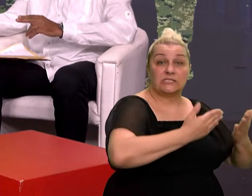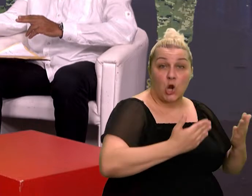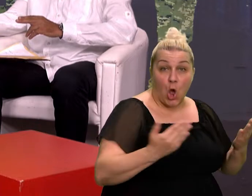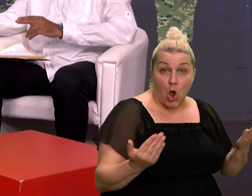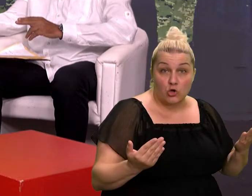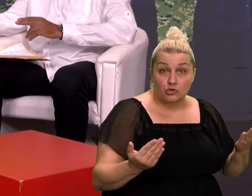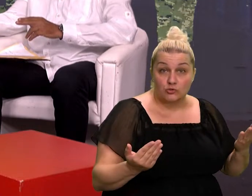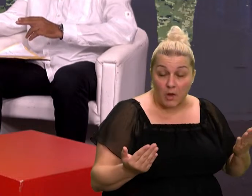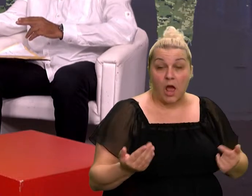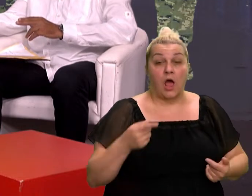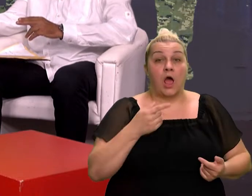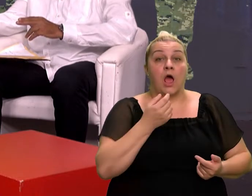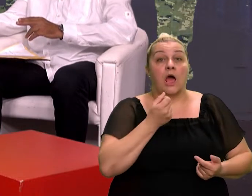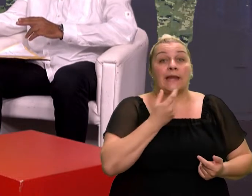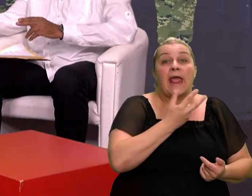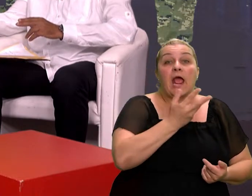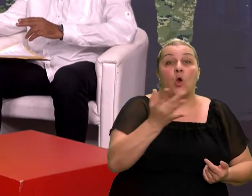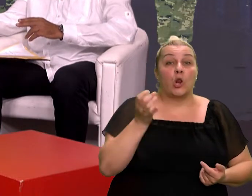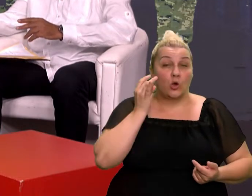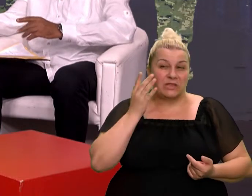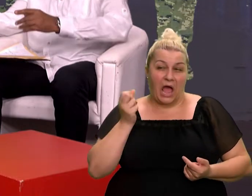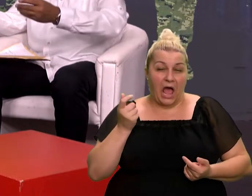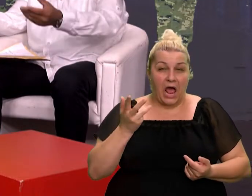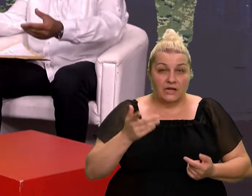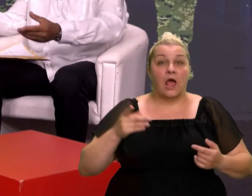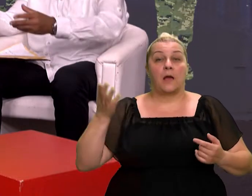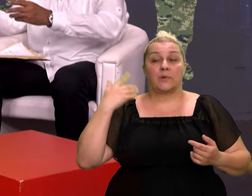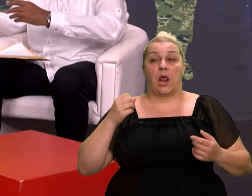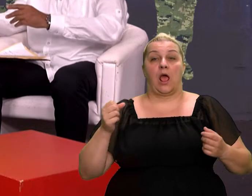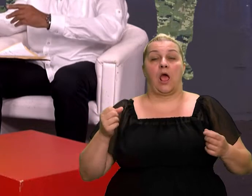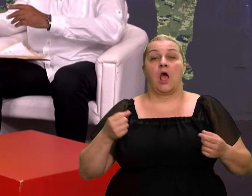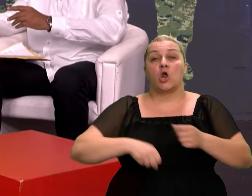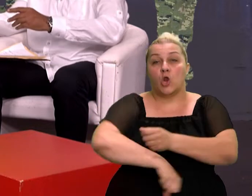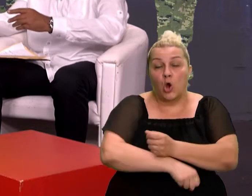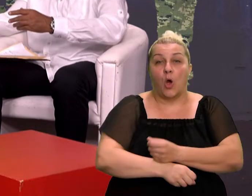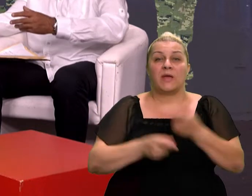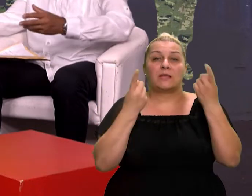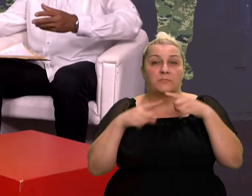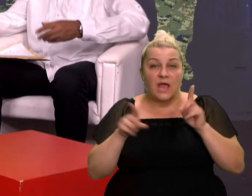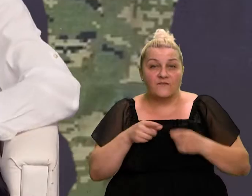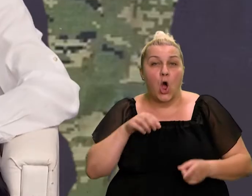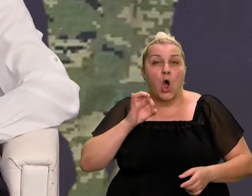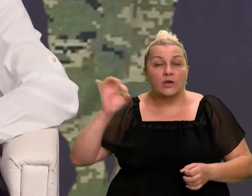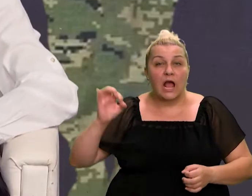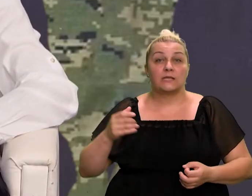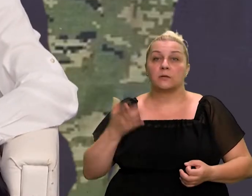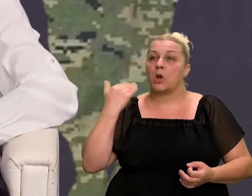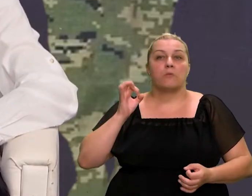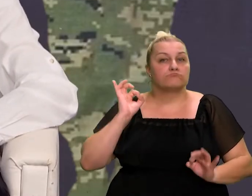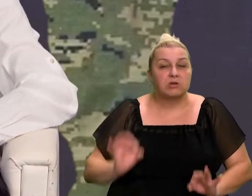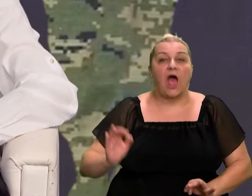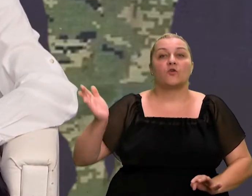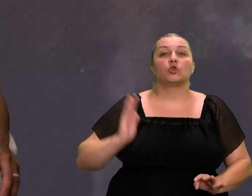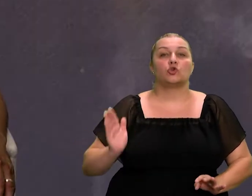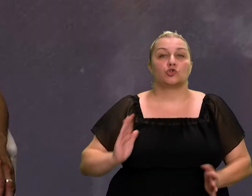lijepa priča, u Miljevcima u nekoliko dana vi ste to sve obilježili, igrao se nogomet, pjevala se ojkalica, zaista je dostojenstvo ne bilo.